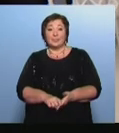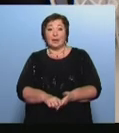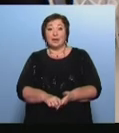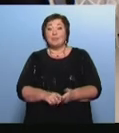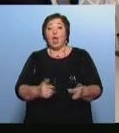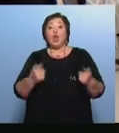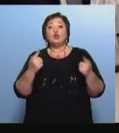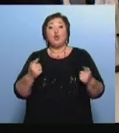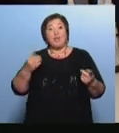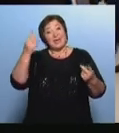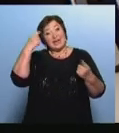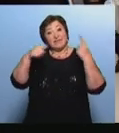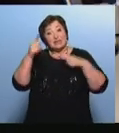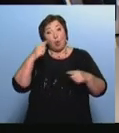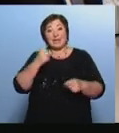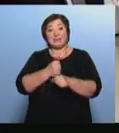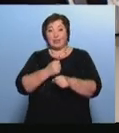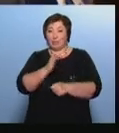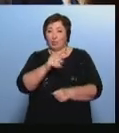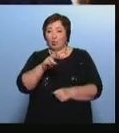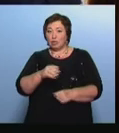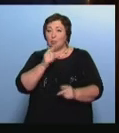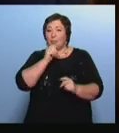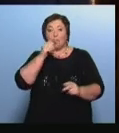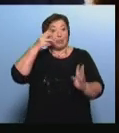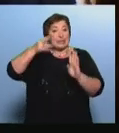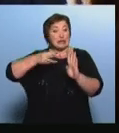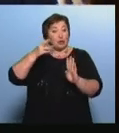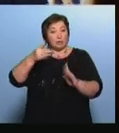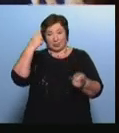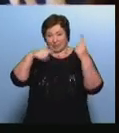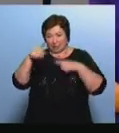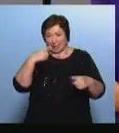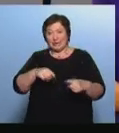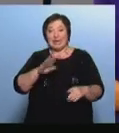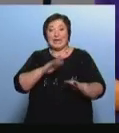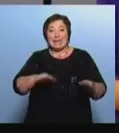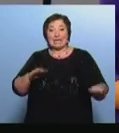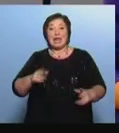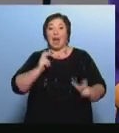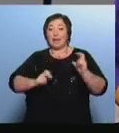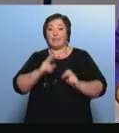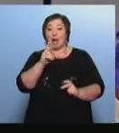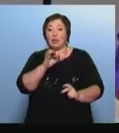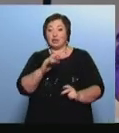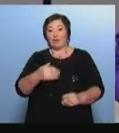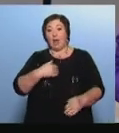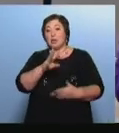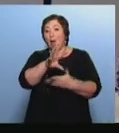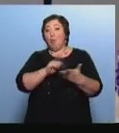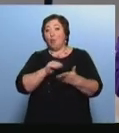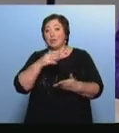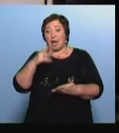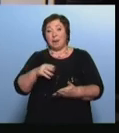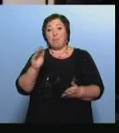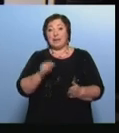Суперинновационные разработки Владимиру Путину презентуют изобретатели Детской академии калашников Это модель современного электросамоката